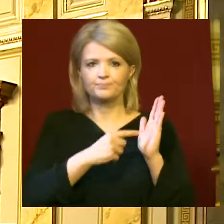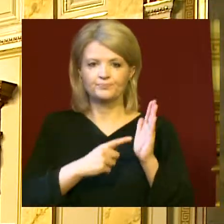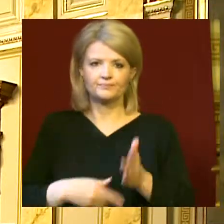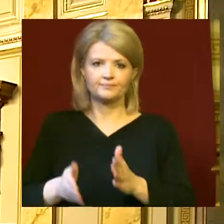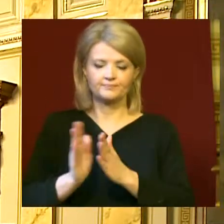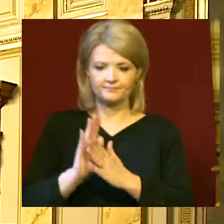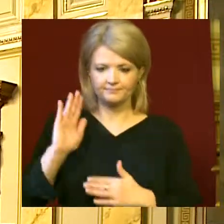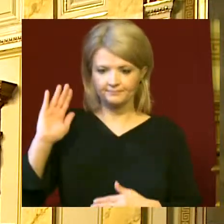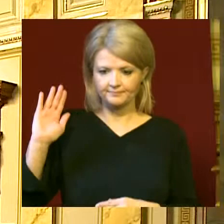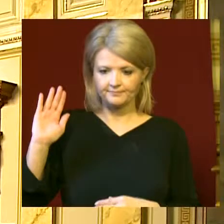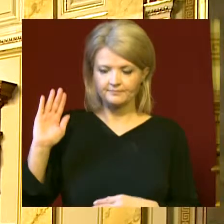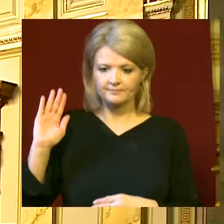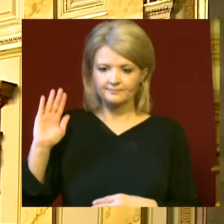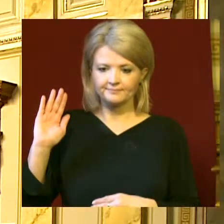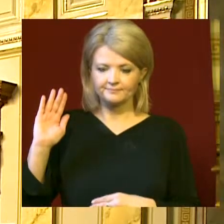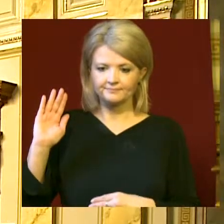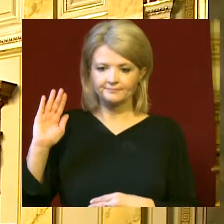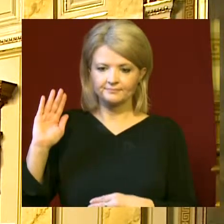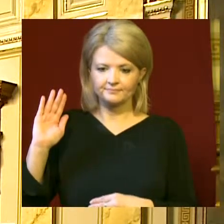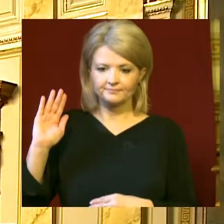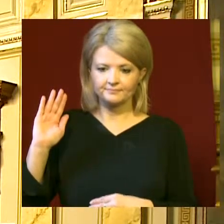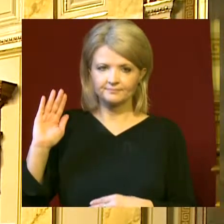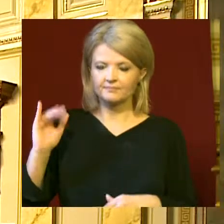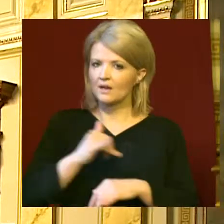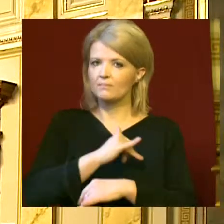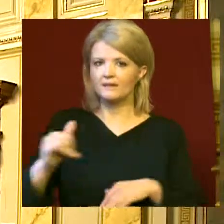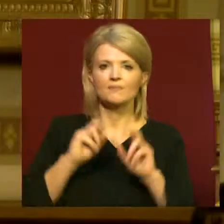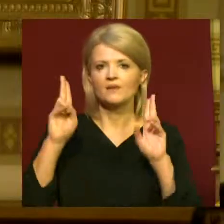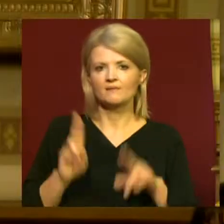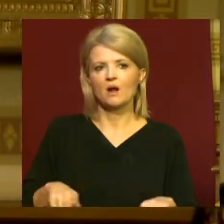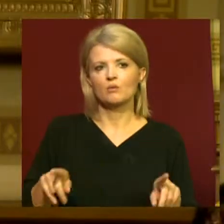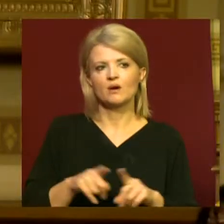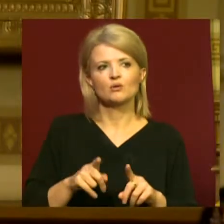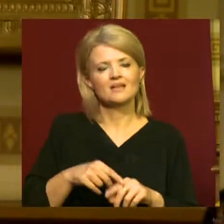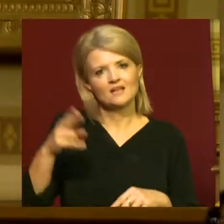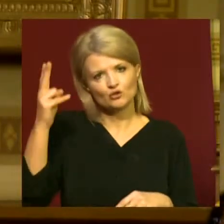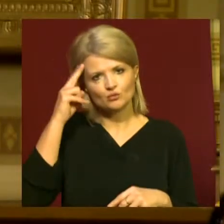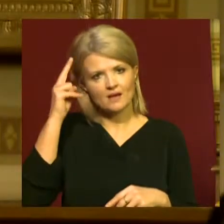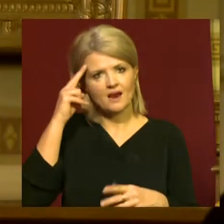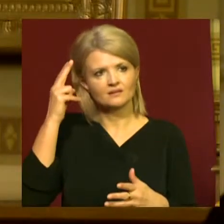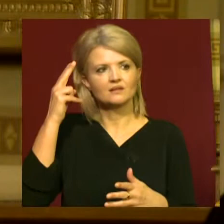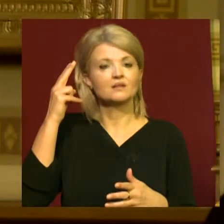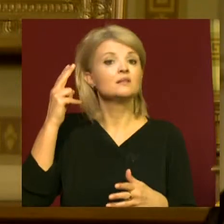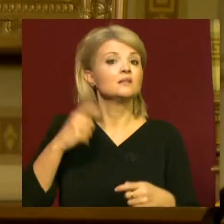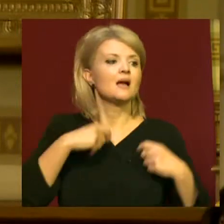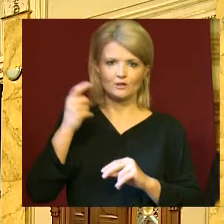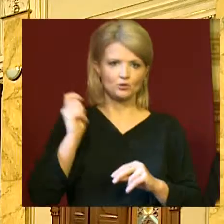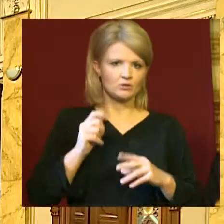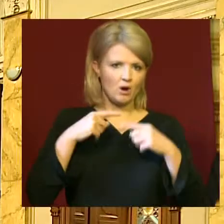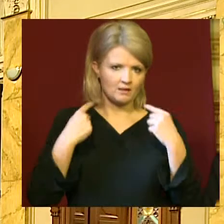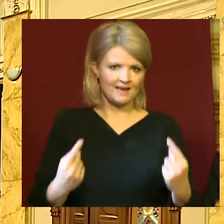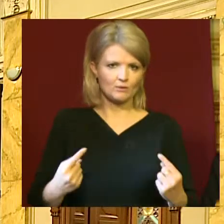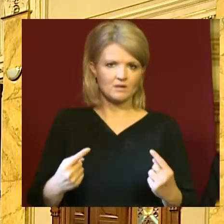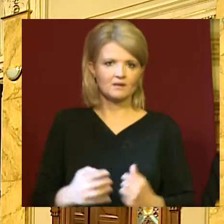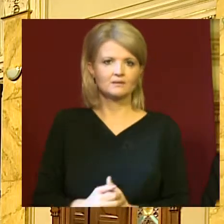igen szavazattal elfogadta a Grémium. A név szerinti szavazáson a képviselők közül egyedül dr. Kis Andrea MSZP-s képviselő